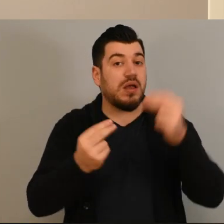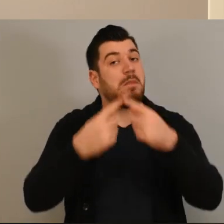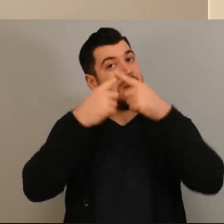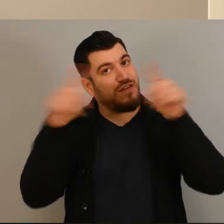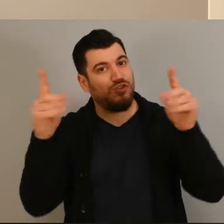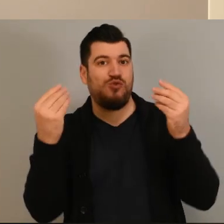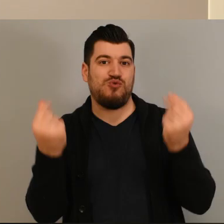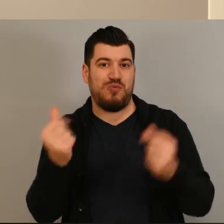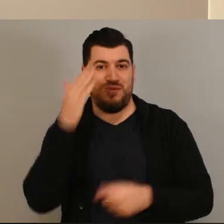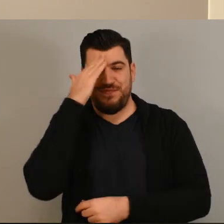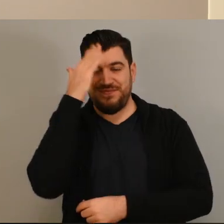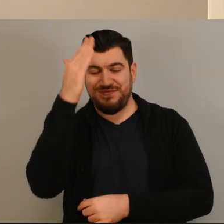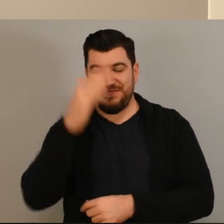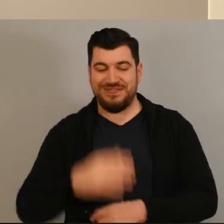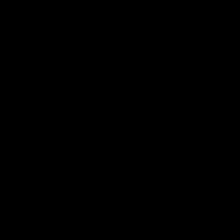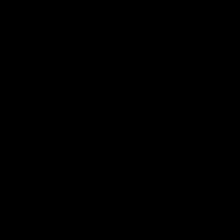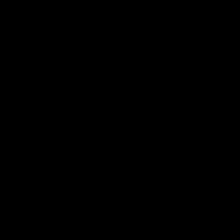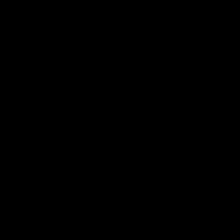κάθε πρόβλημα με άλλα μάτια.